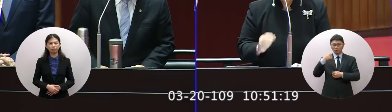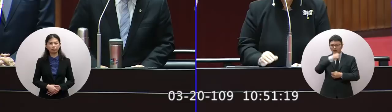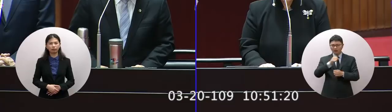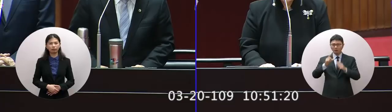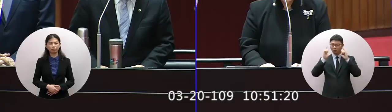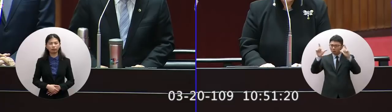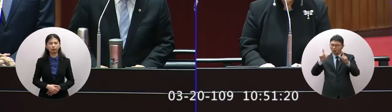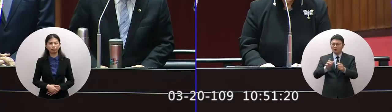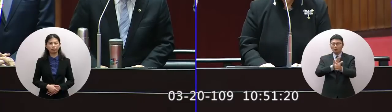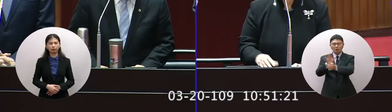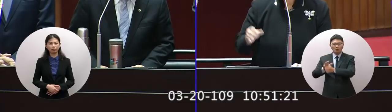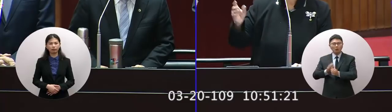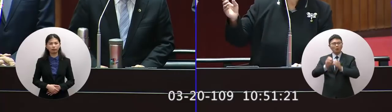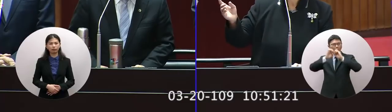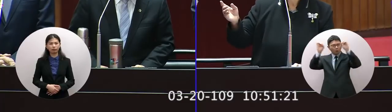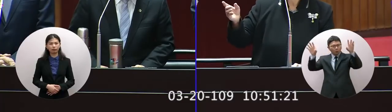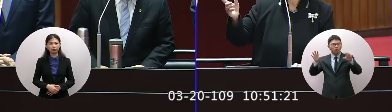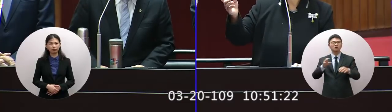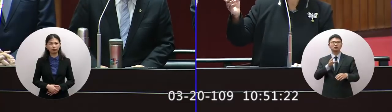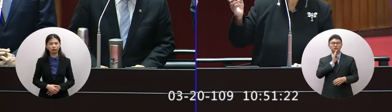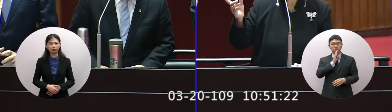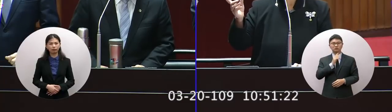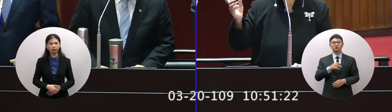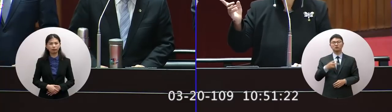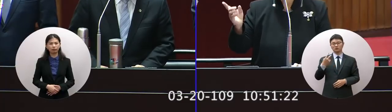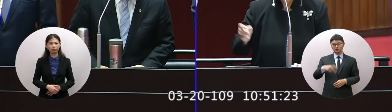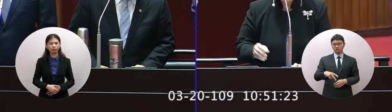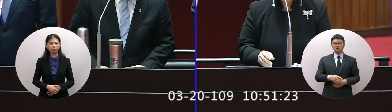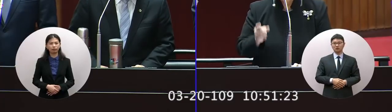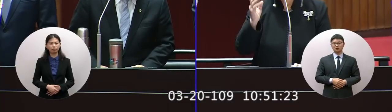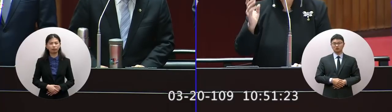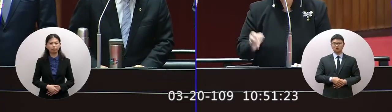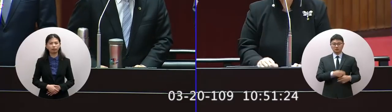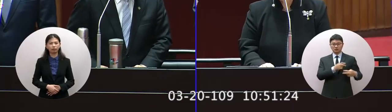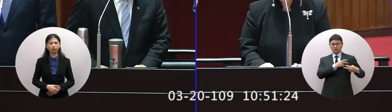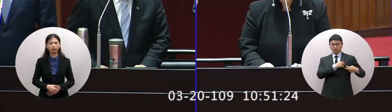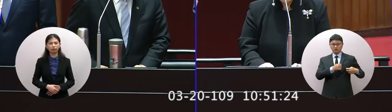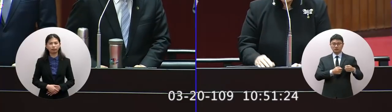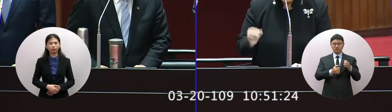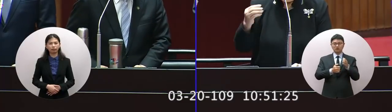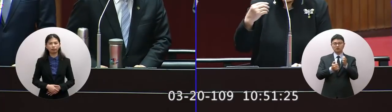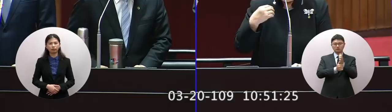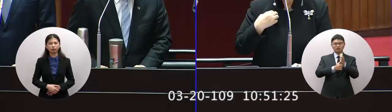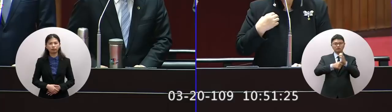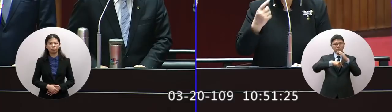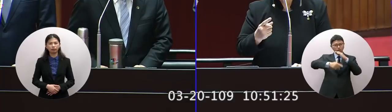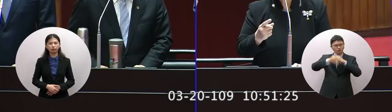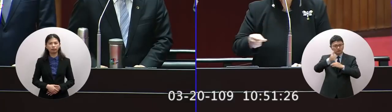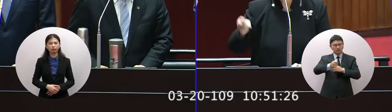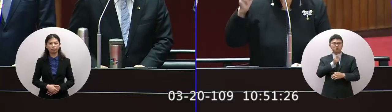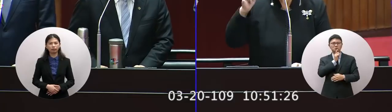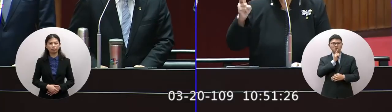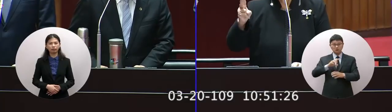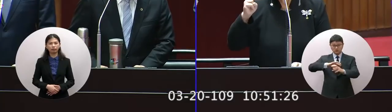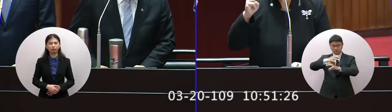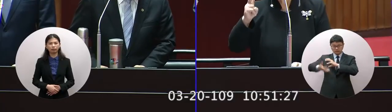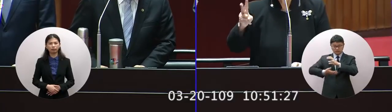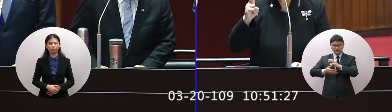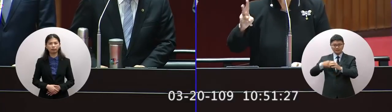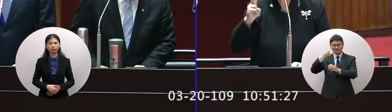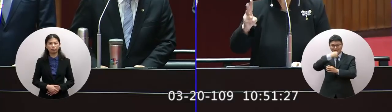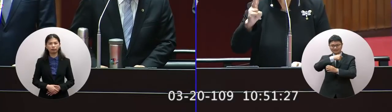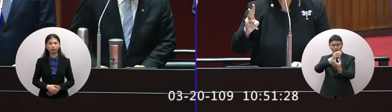國家的無形資產我們副議長也在說副市長委員長也在說世界台商是我們